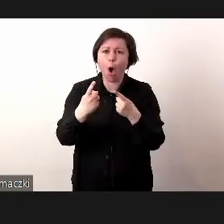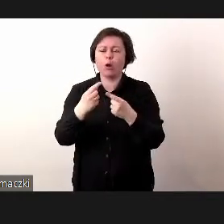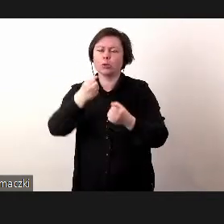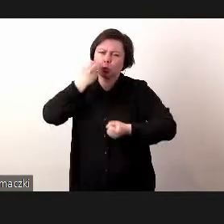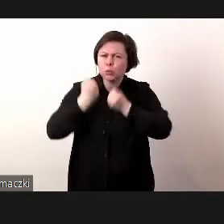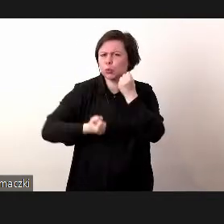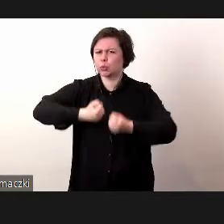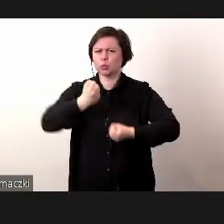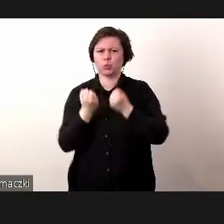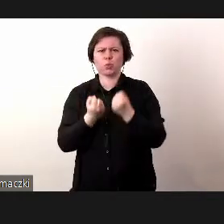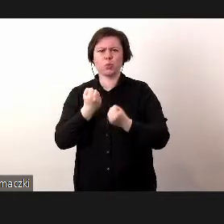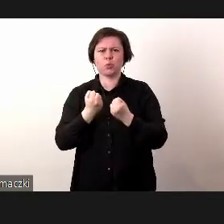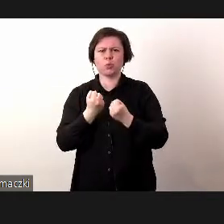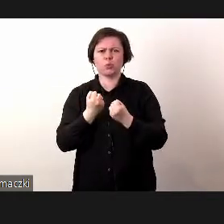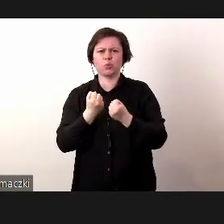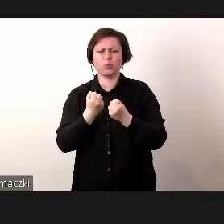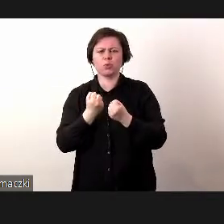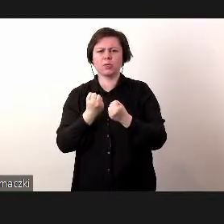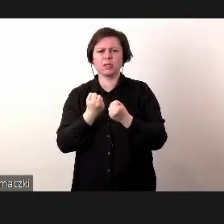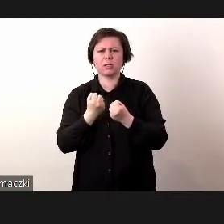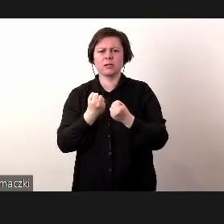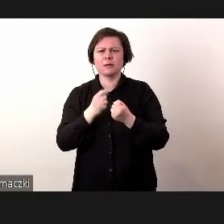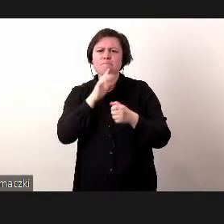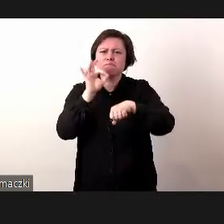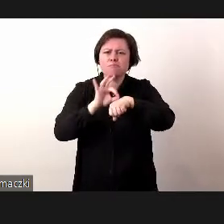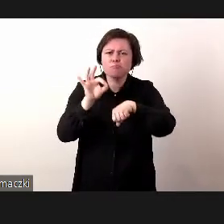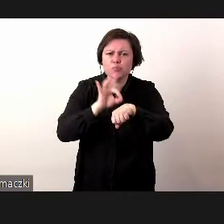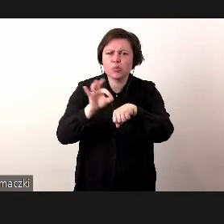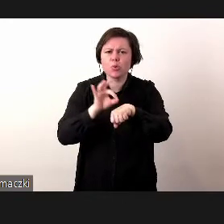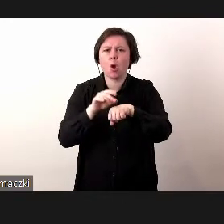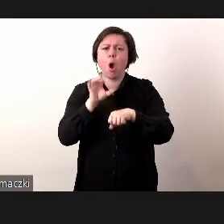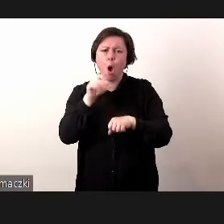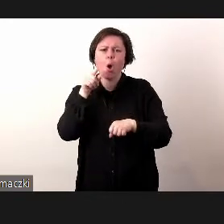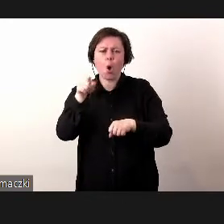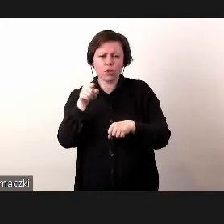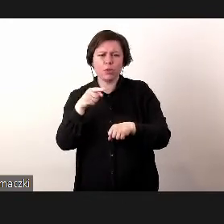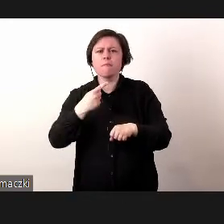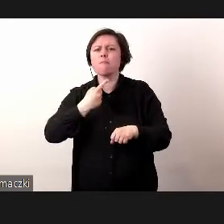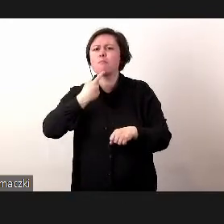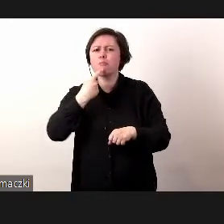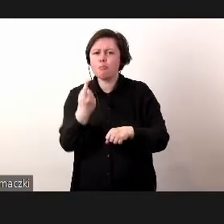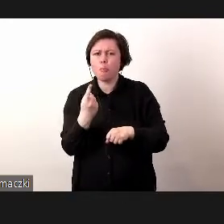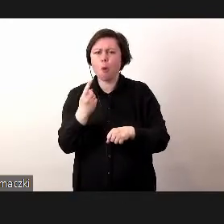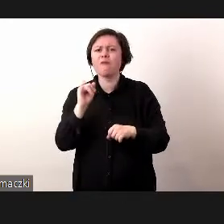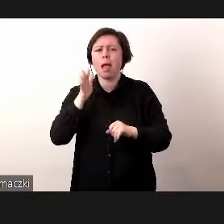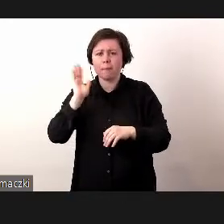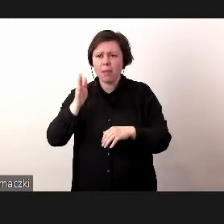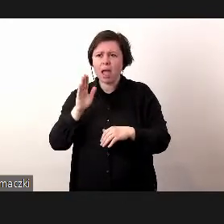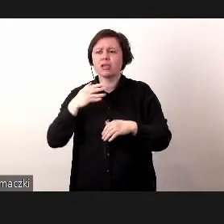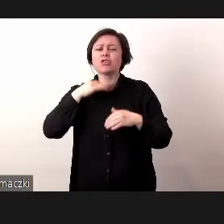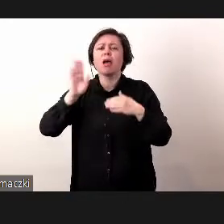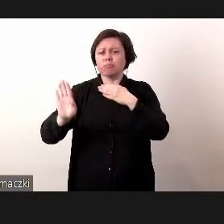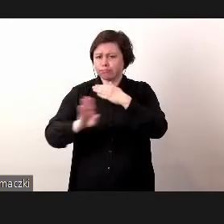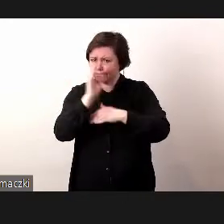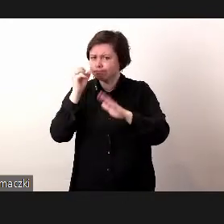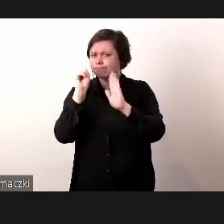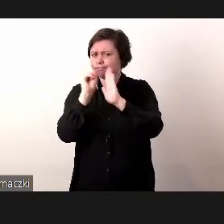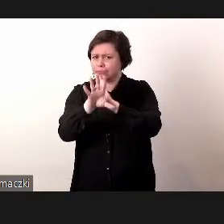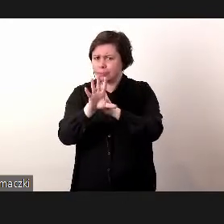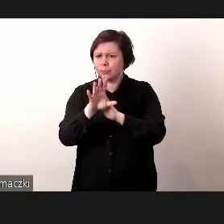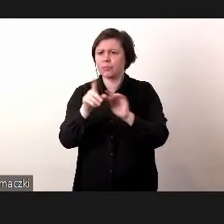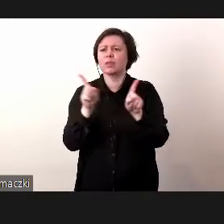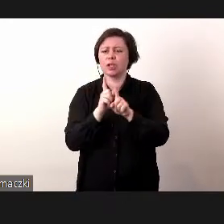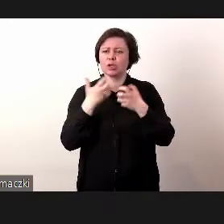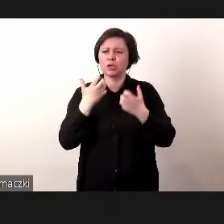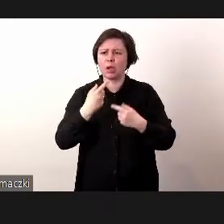skomplikowanych projektach, ale o tym sobie powiemy tutaj właśnie podczas prezentacji, bo chciałem też tutaj